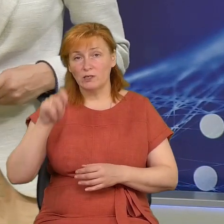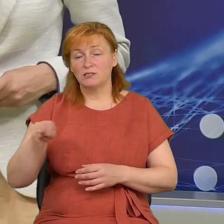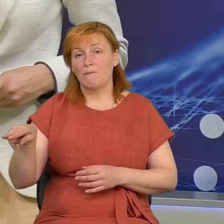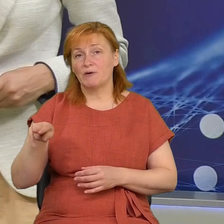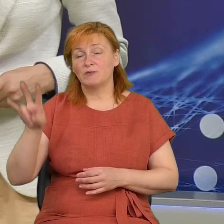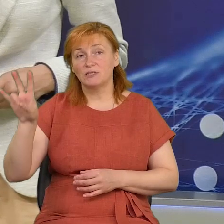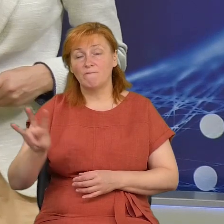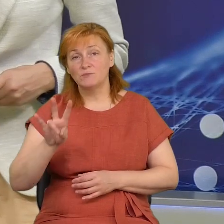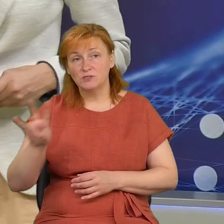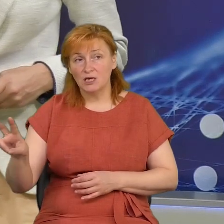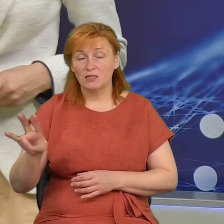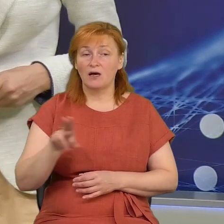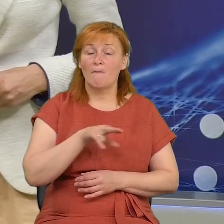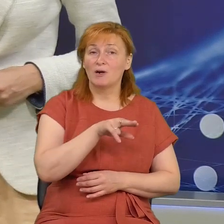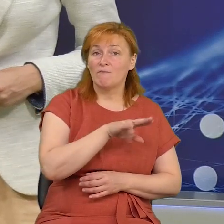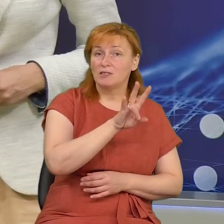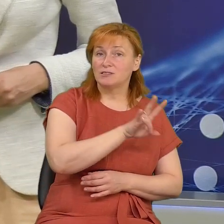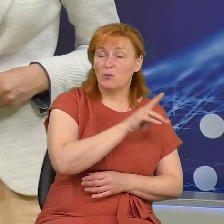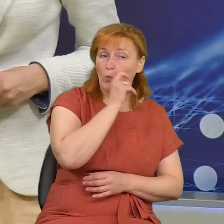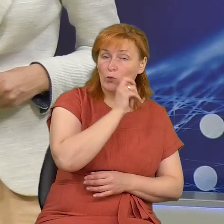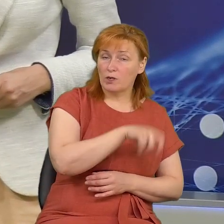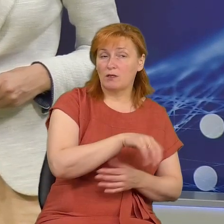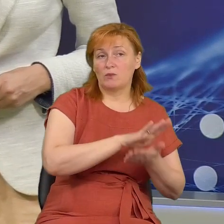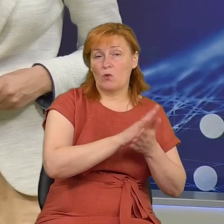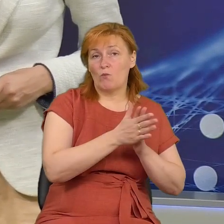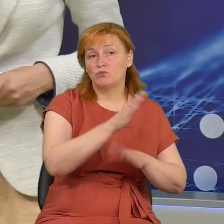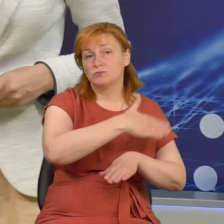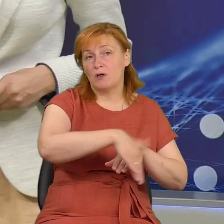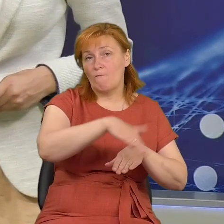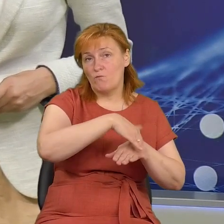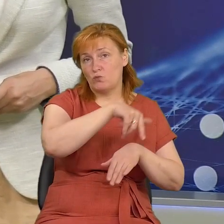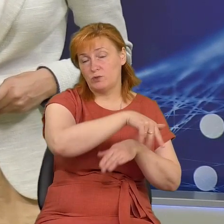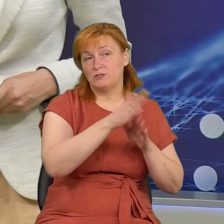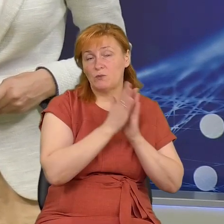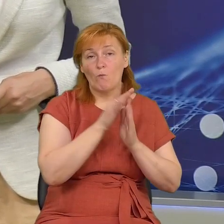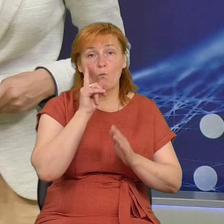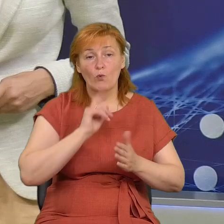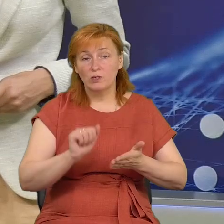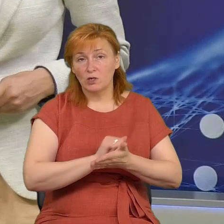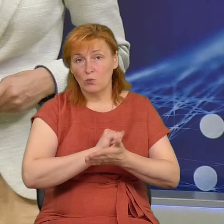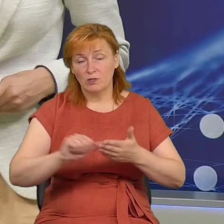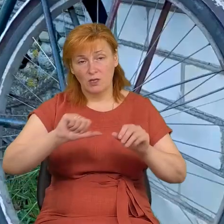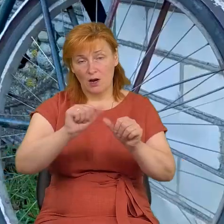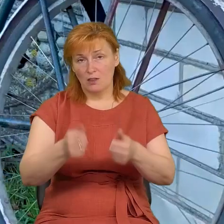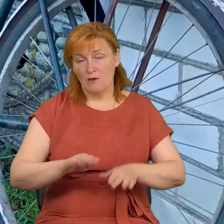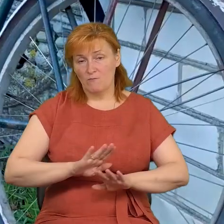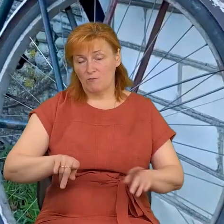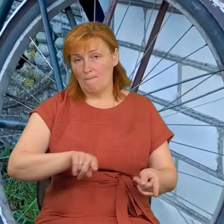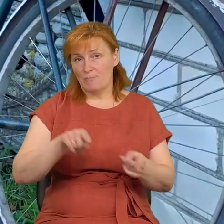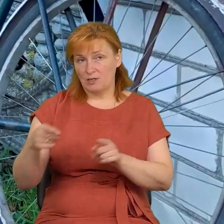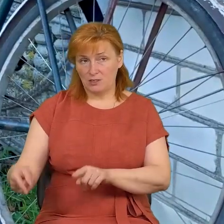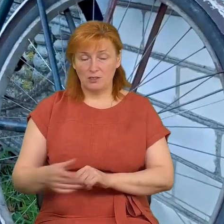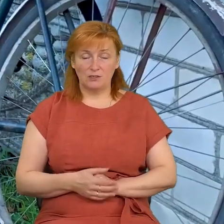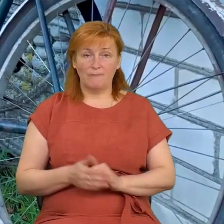України домовилися, що молитимуться на дворі, поки документально не завершать перехід. Біля храму